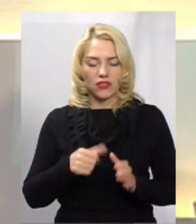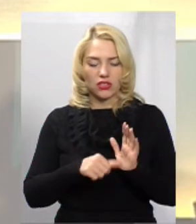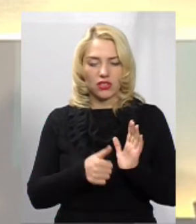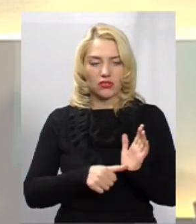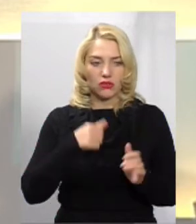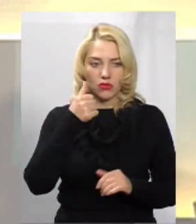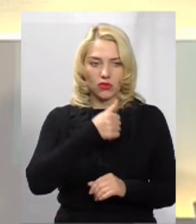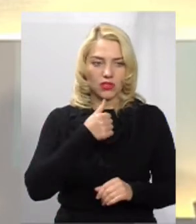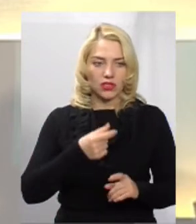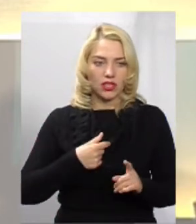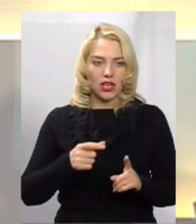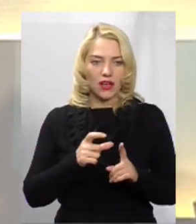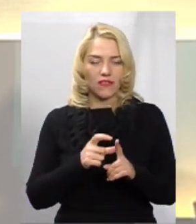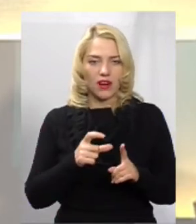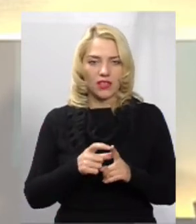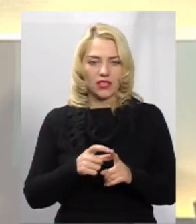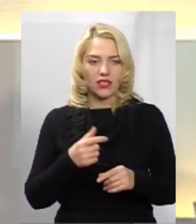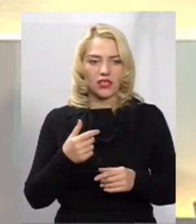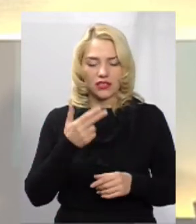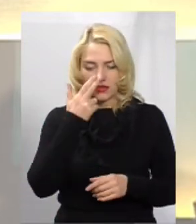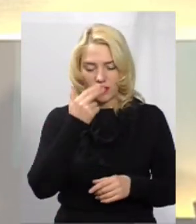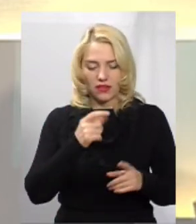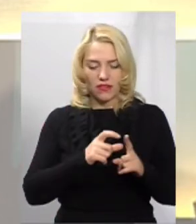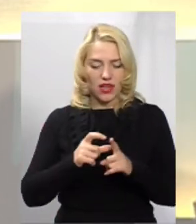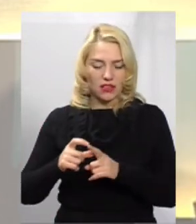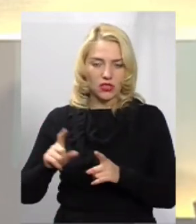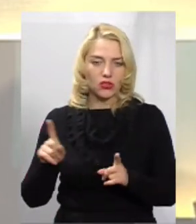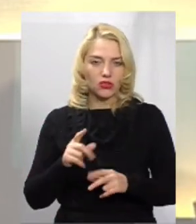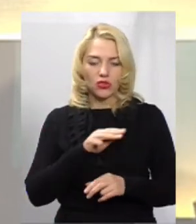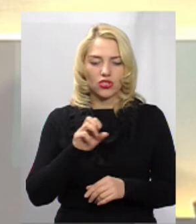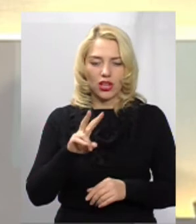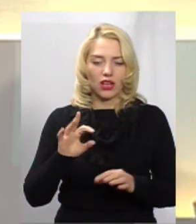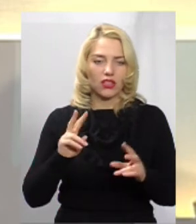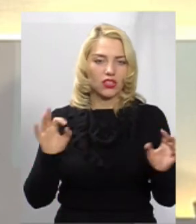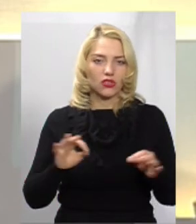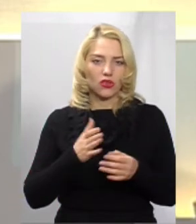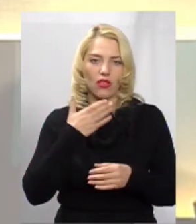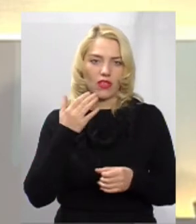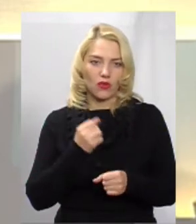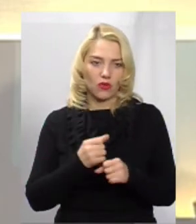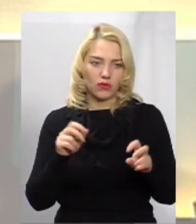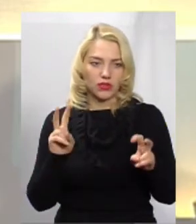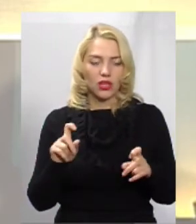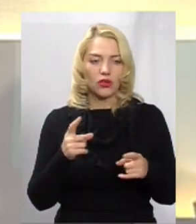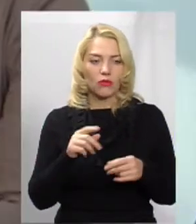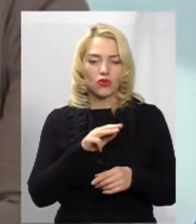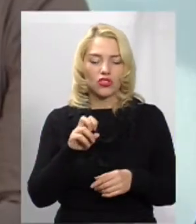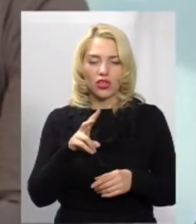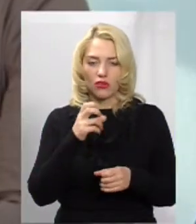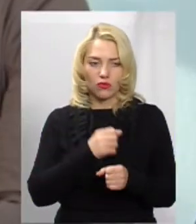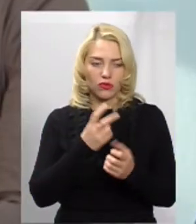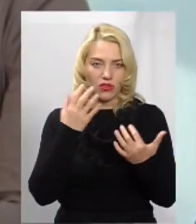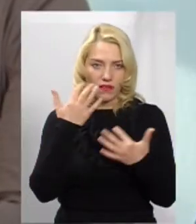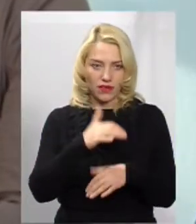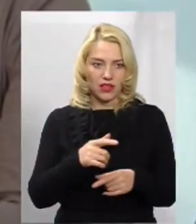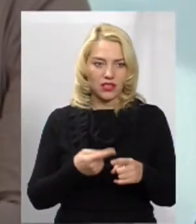році звик до тої фрази, що жеки нічого не роблять. Жеки нічого не роблять, тому що жеківську роботу не видно, в принципі. Це